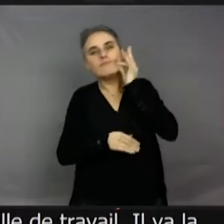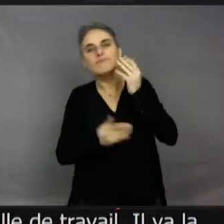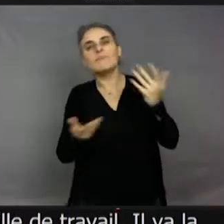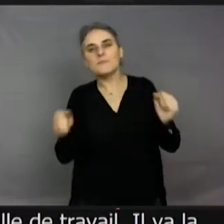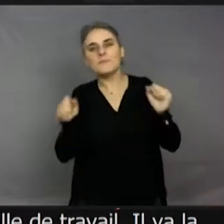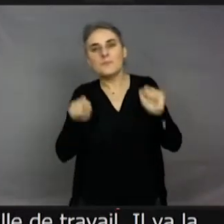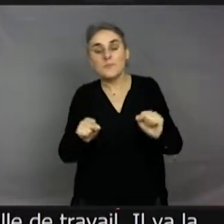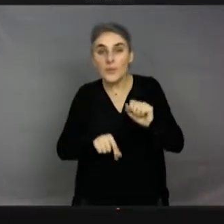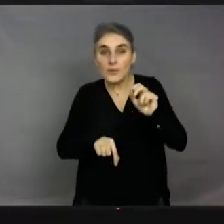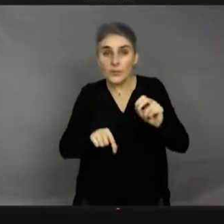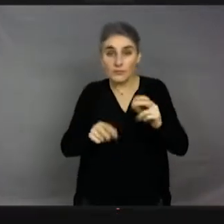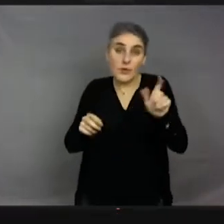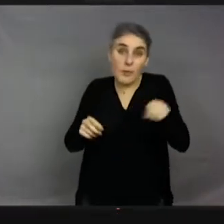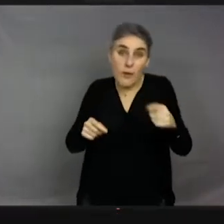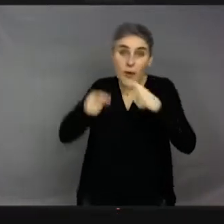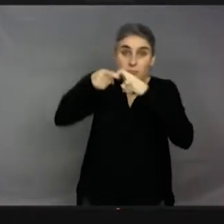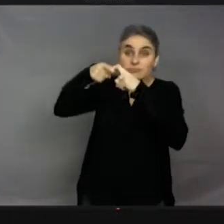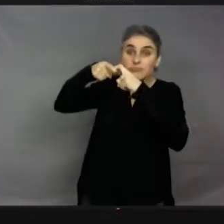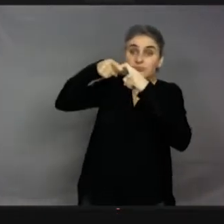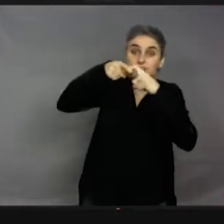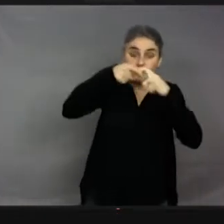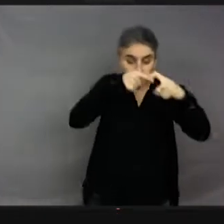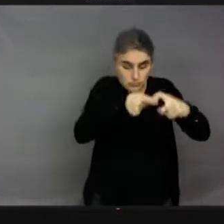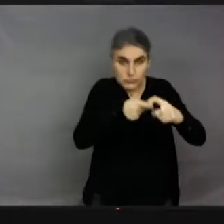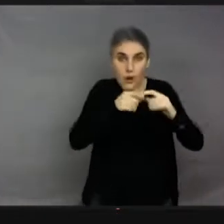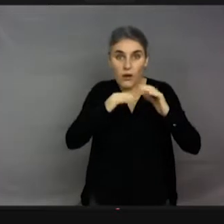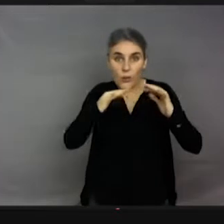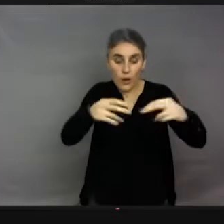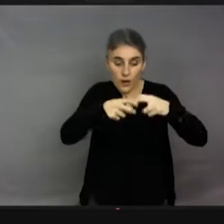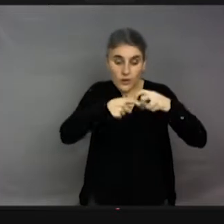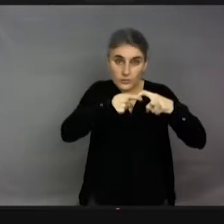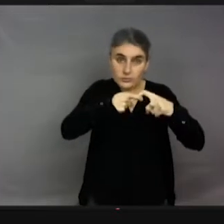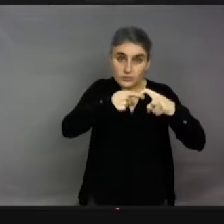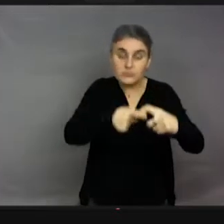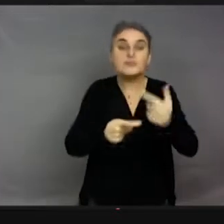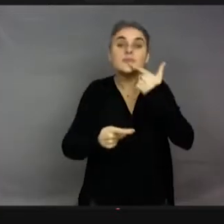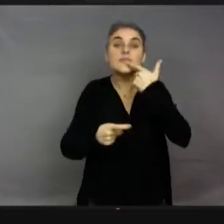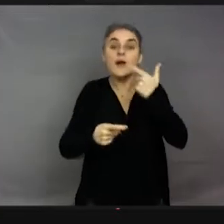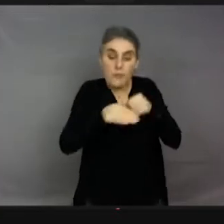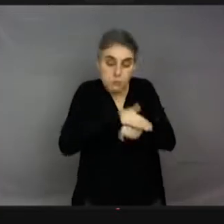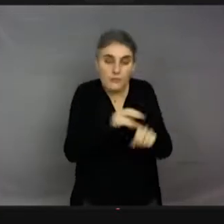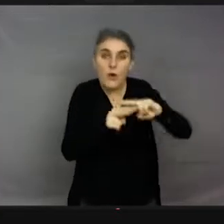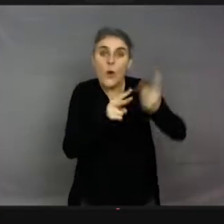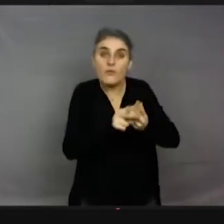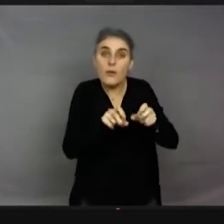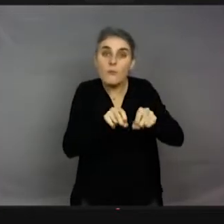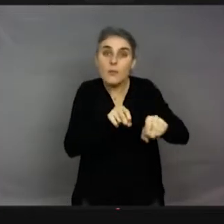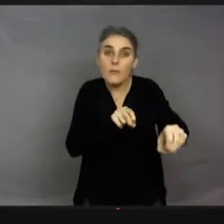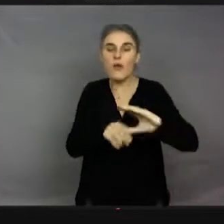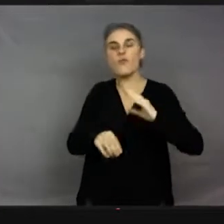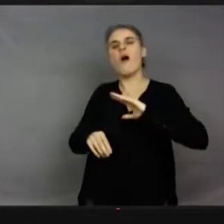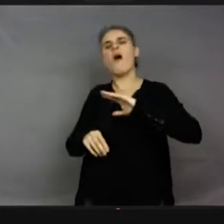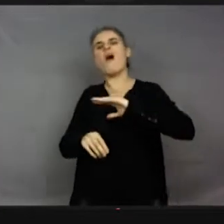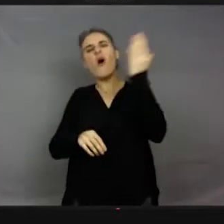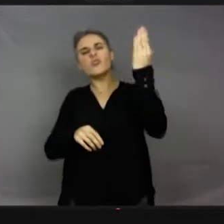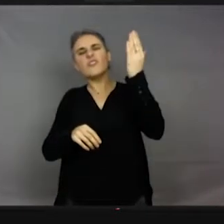libellules accrochées l'une sur l'autre qui sont au-dessus de l'eau qui volaient, c'est que Madame qui pose ses oeufs. Ou alors, il y a une autre version un peu plus crue qui dit, monsieur, veut